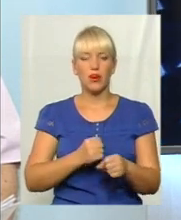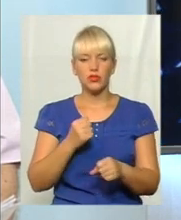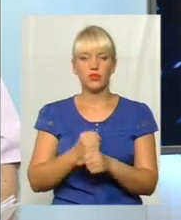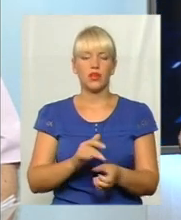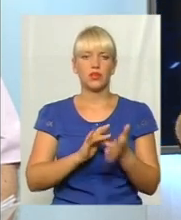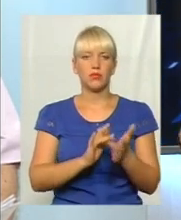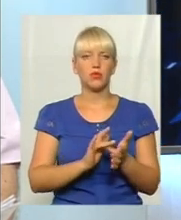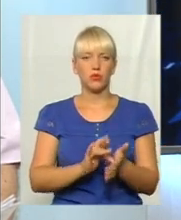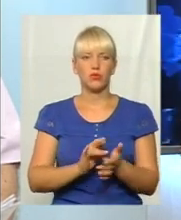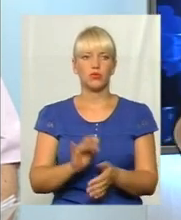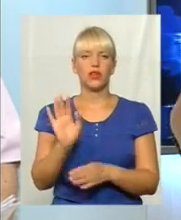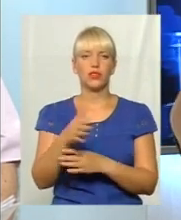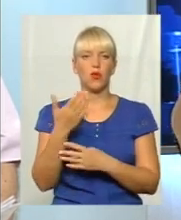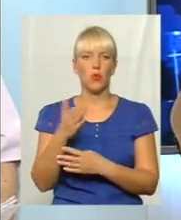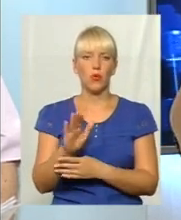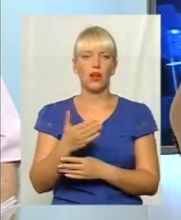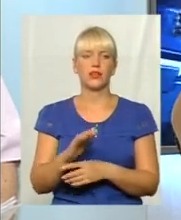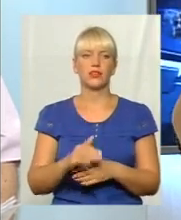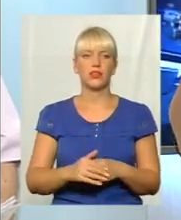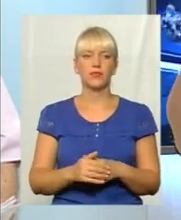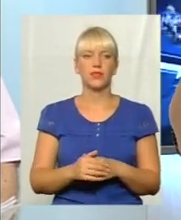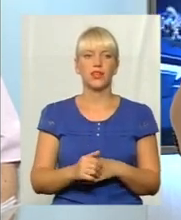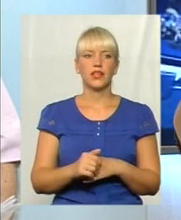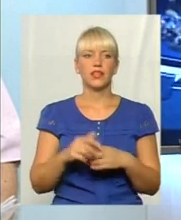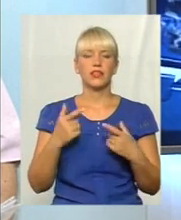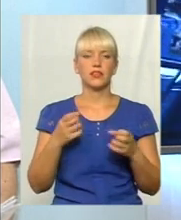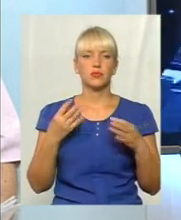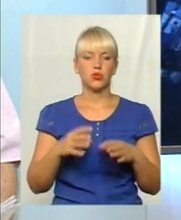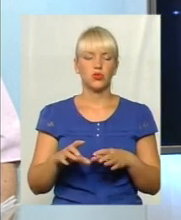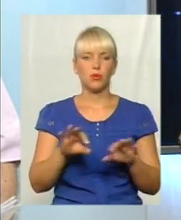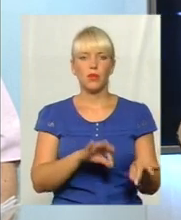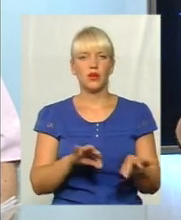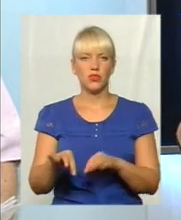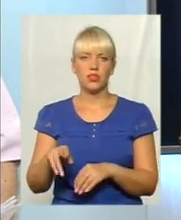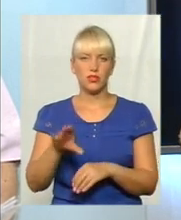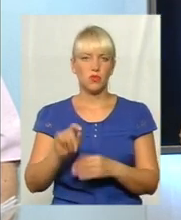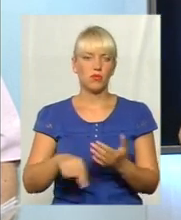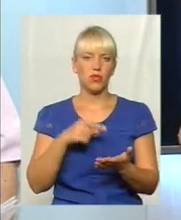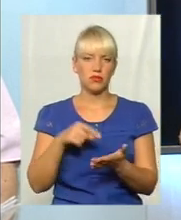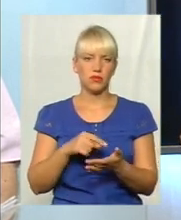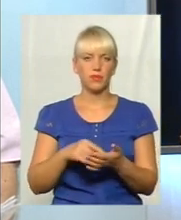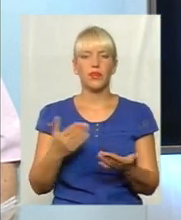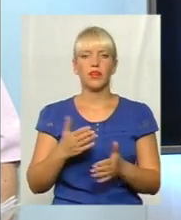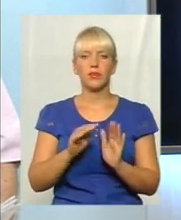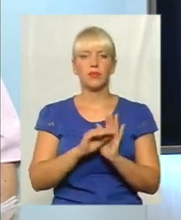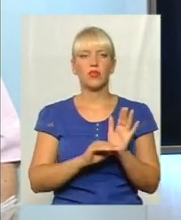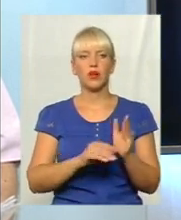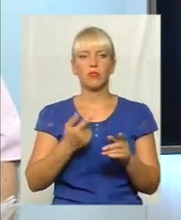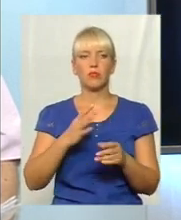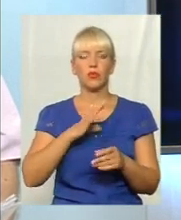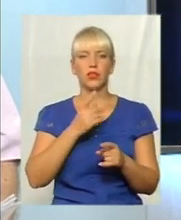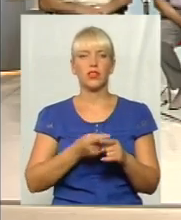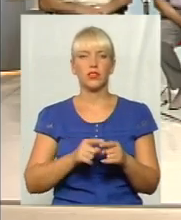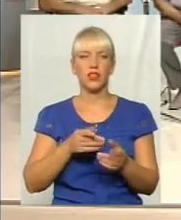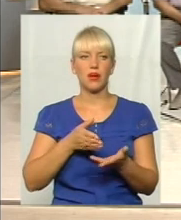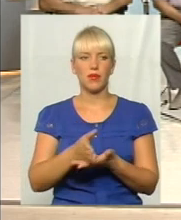подорожувати, гуляти, просто переміщатися по місту, які програми були на це направити?